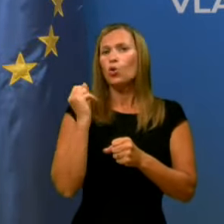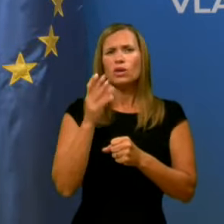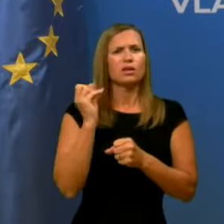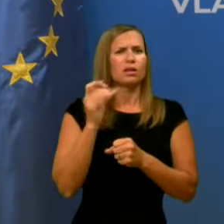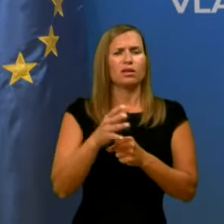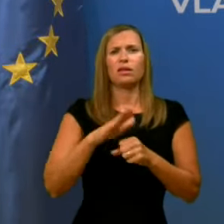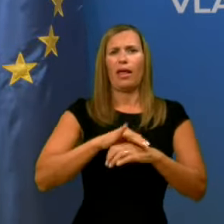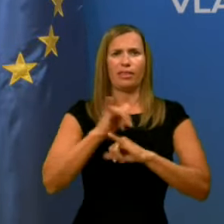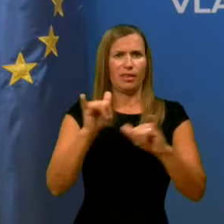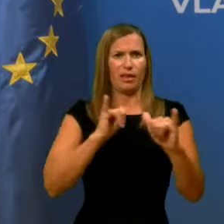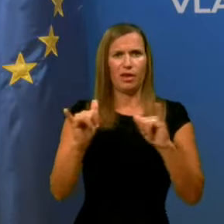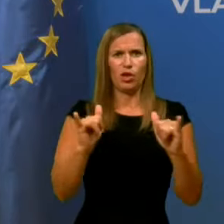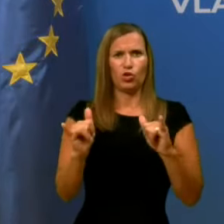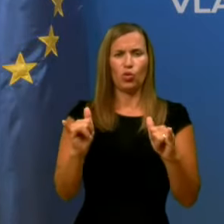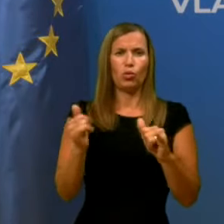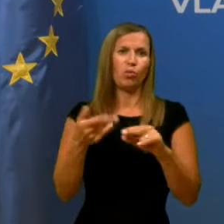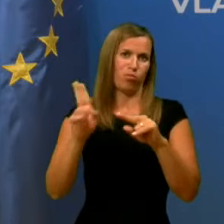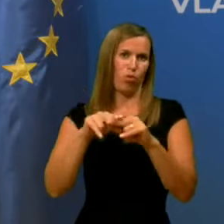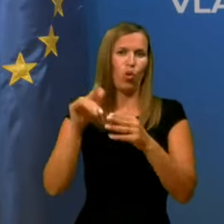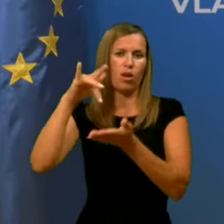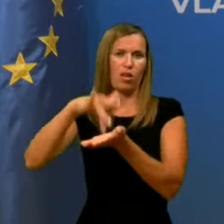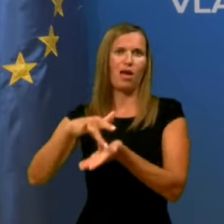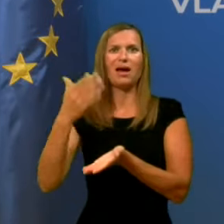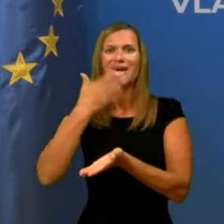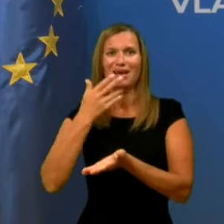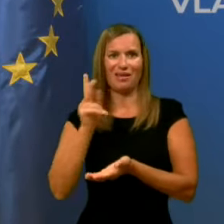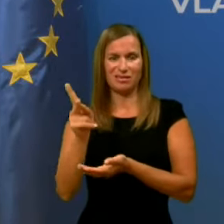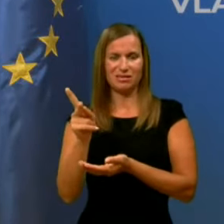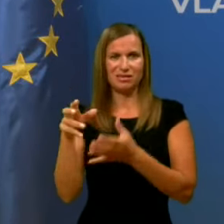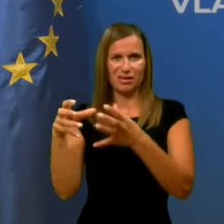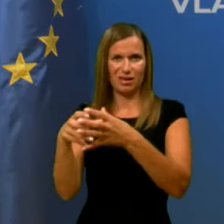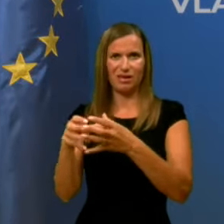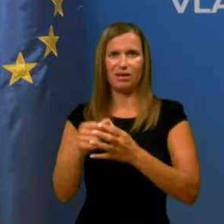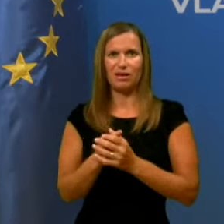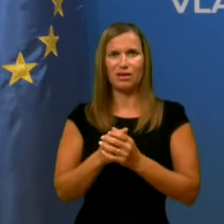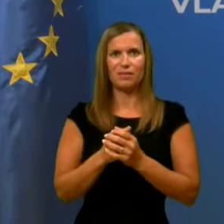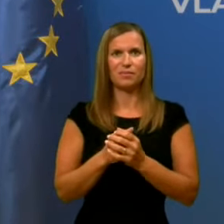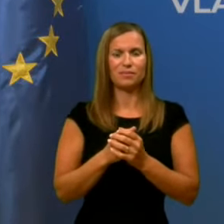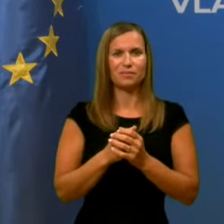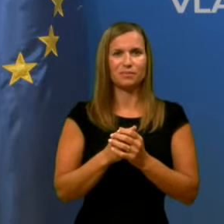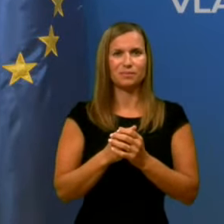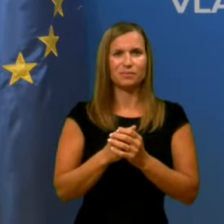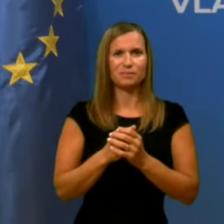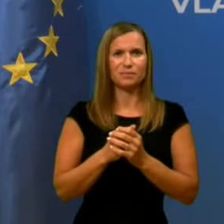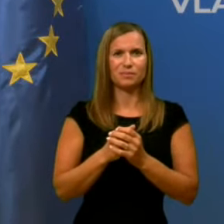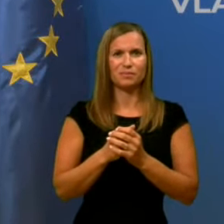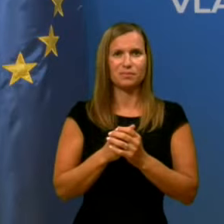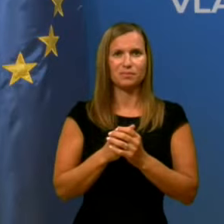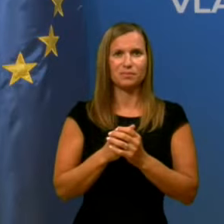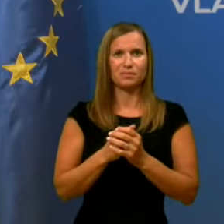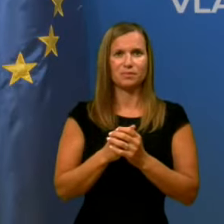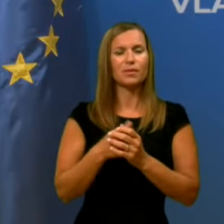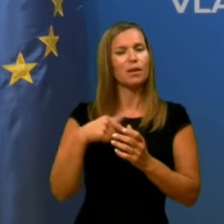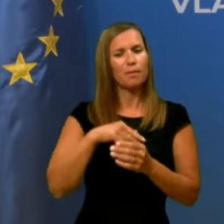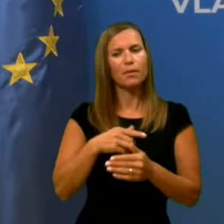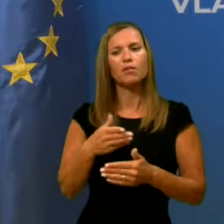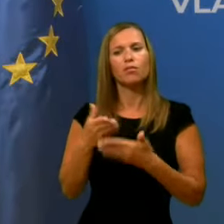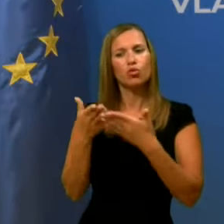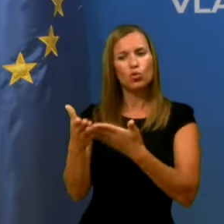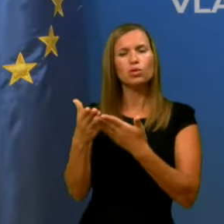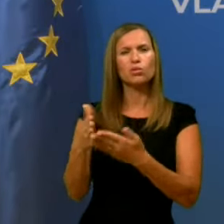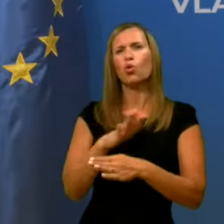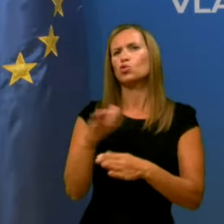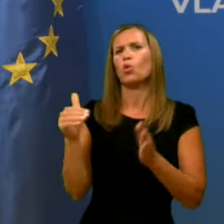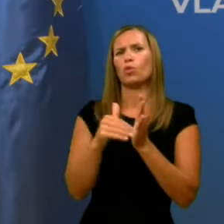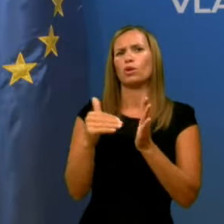Hrastniku, če se zdaj osredotočim na dom starejših Hrastnik. Nudimo jim so potrebno